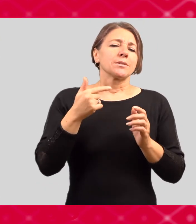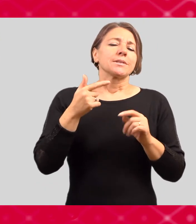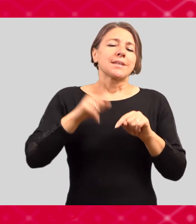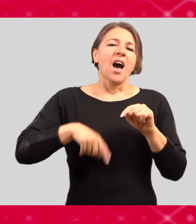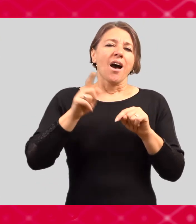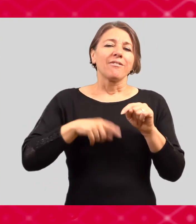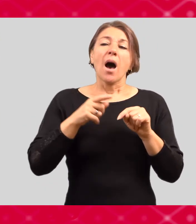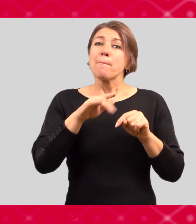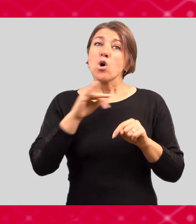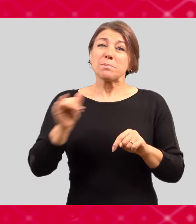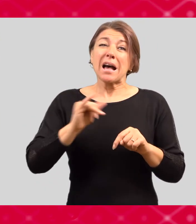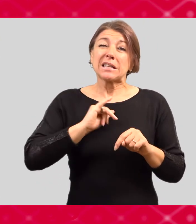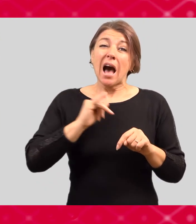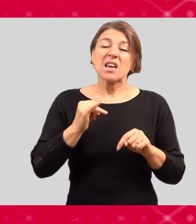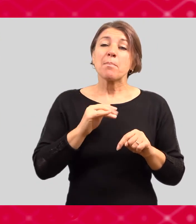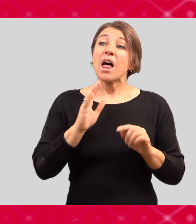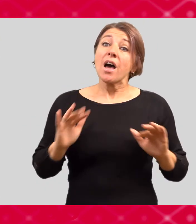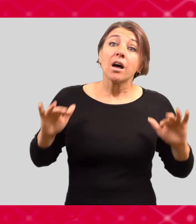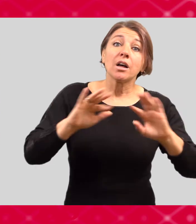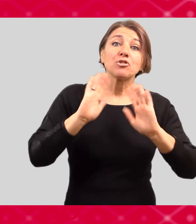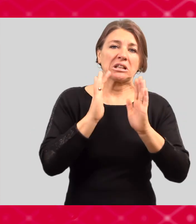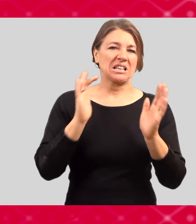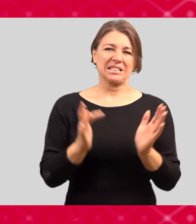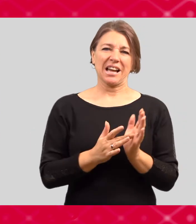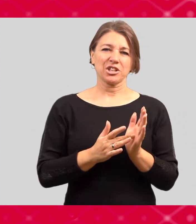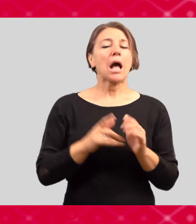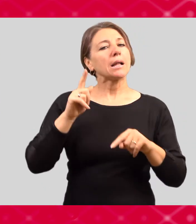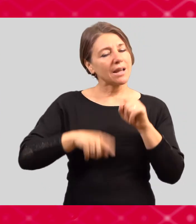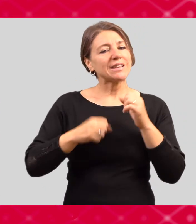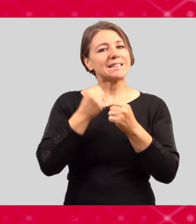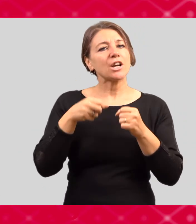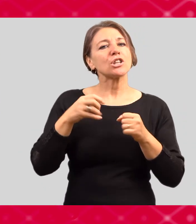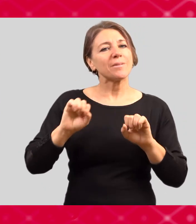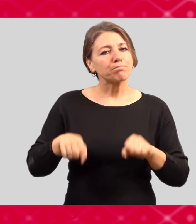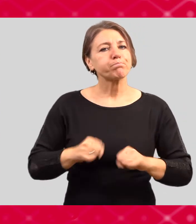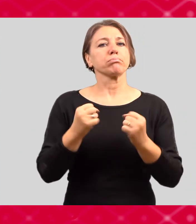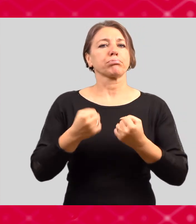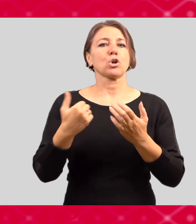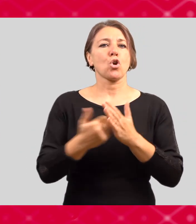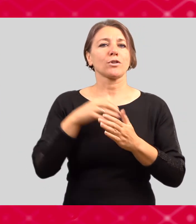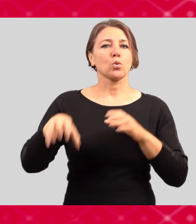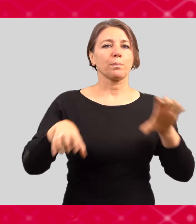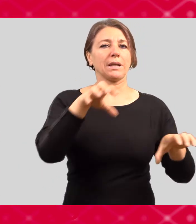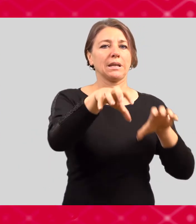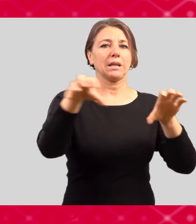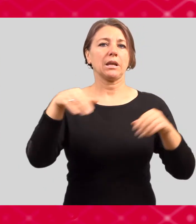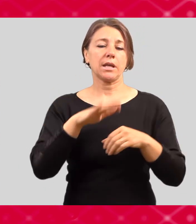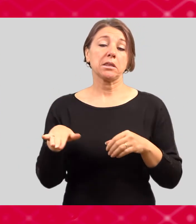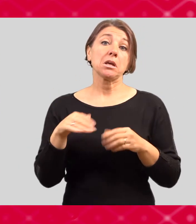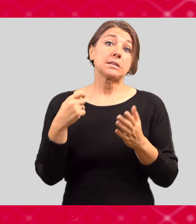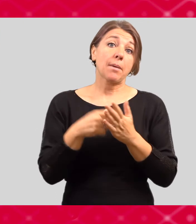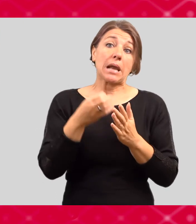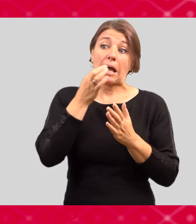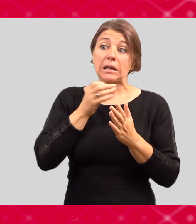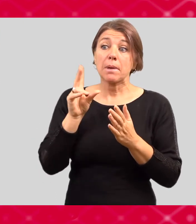poptávka pokulhává za nabídku, ale pracujeme na tom a dětské skupiny momentálně taky řešíme. Takže